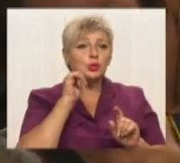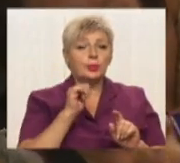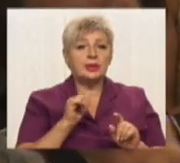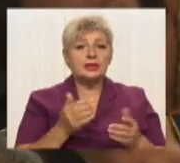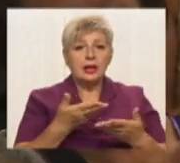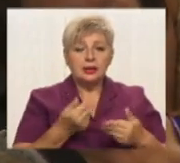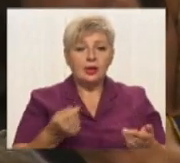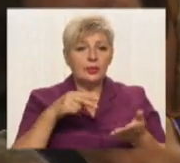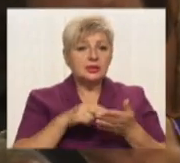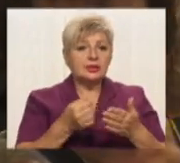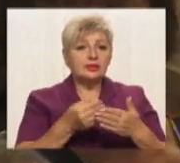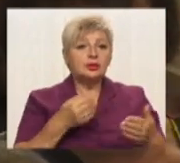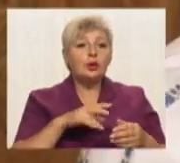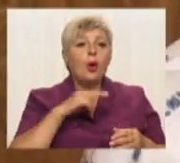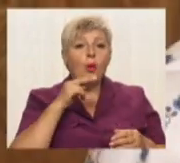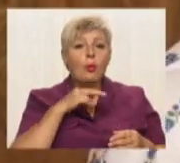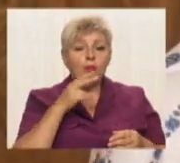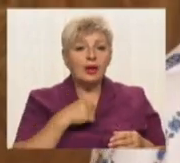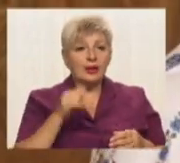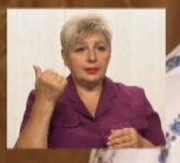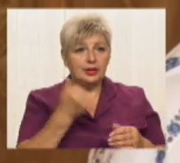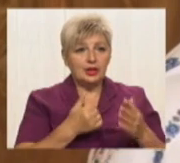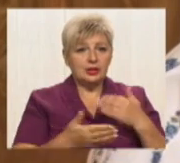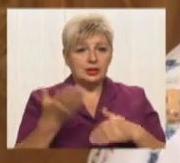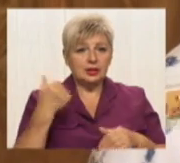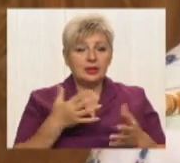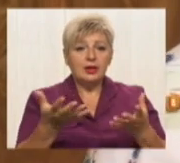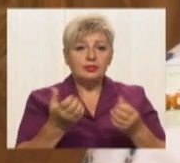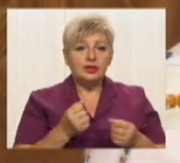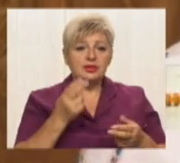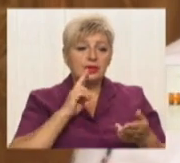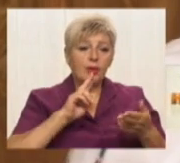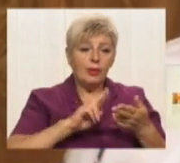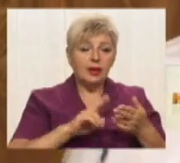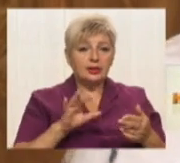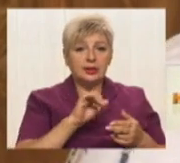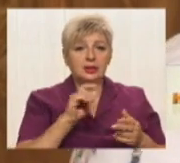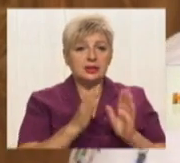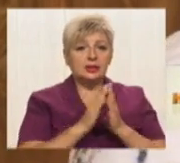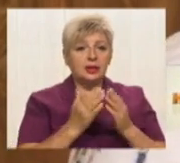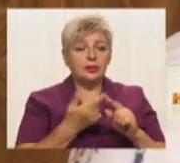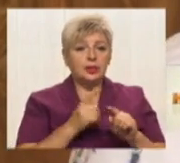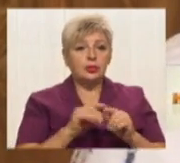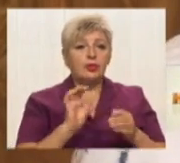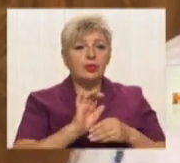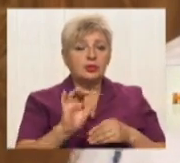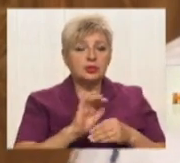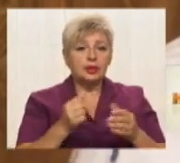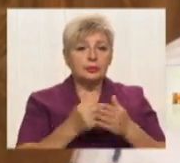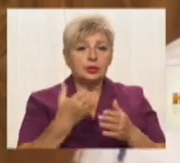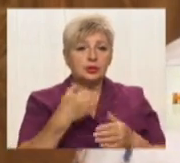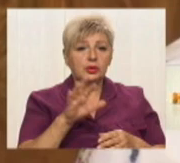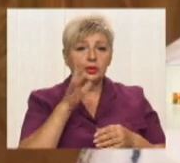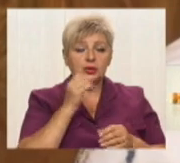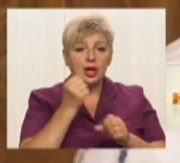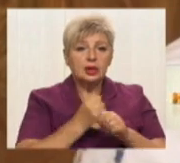до уваги, це буквально тиждень назад. Ми взяли марку із книги, яку випускаємо до сторіччя, і розробляли